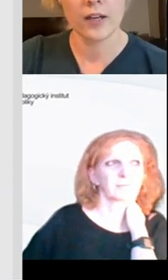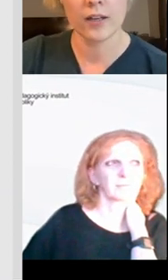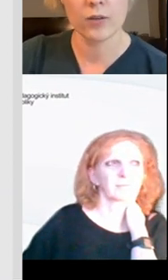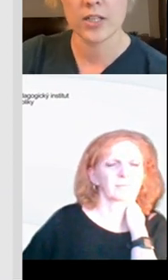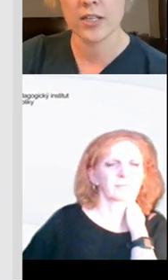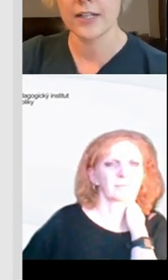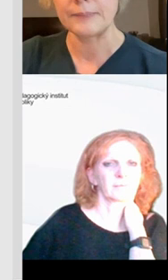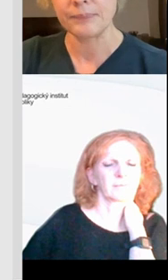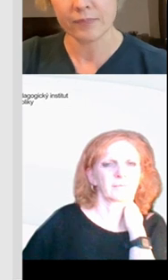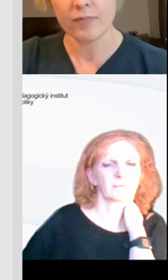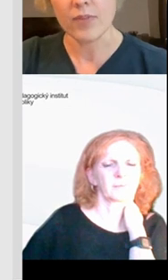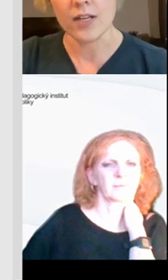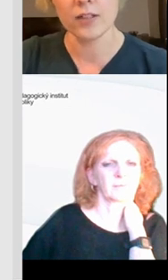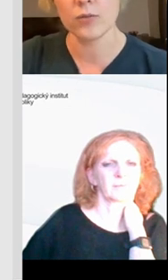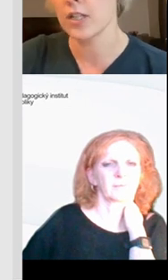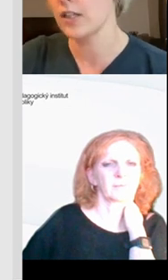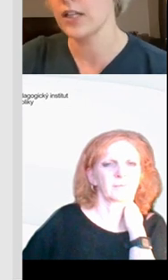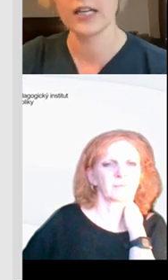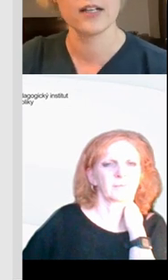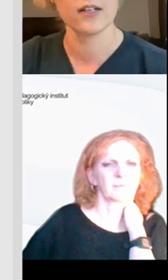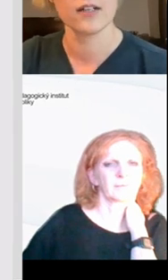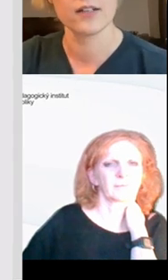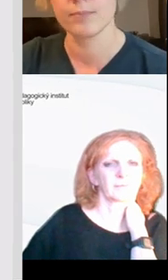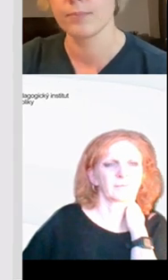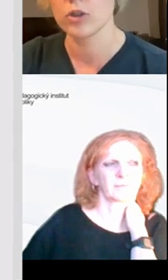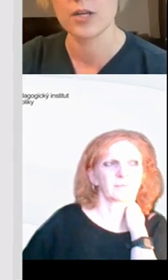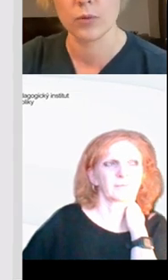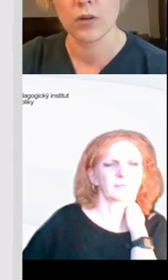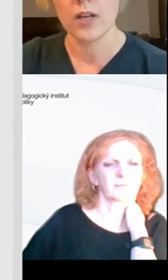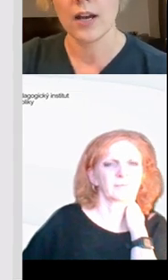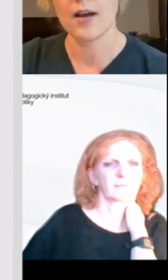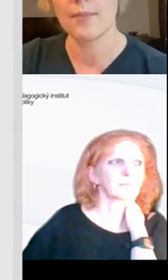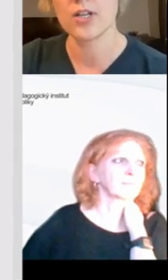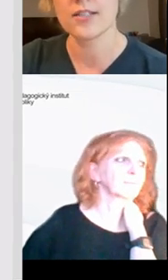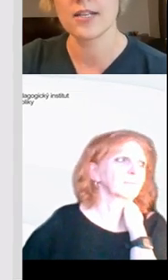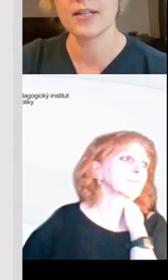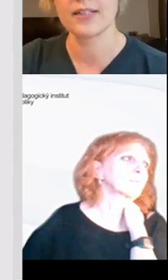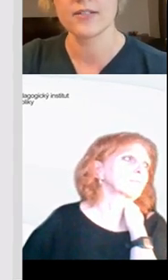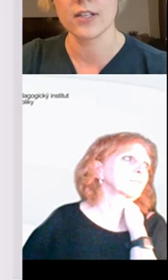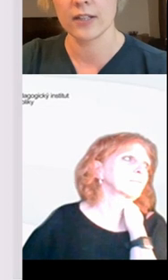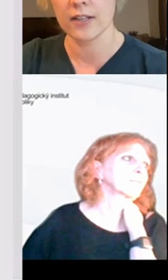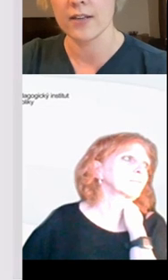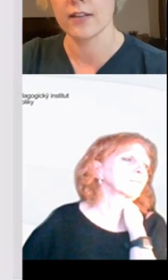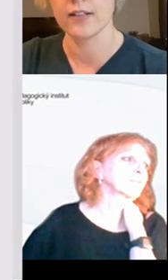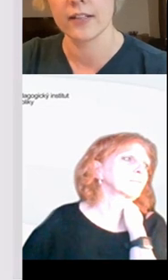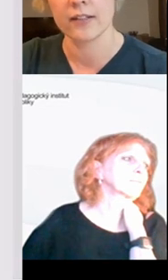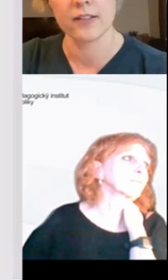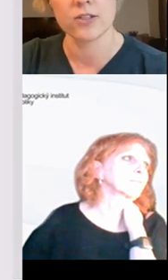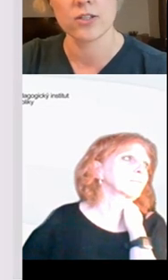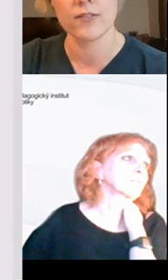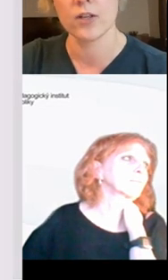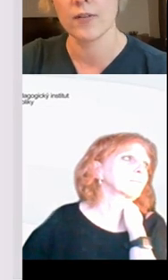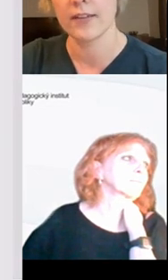Forum, uveřejnili potřebu, aby žáci byli takzvaně digitálně